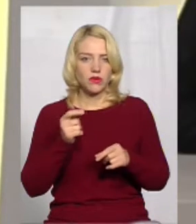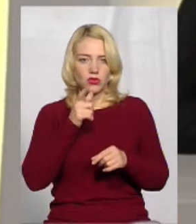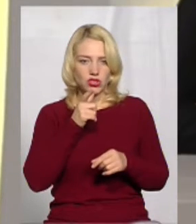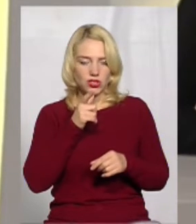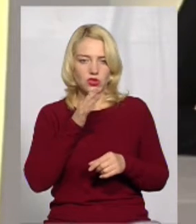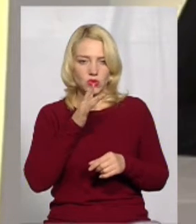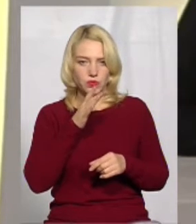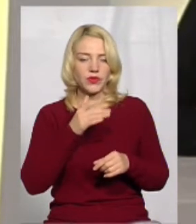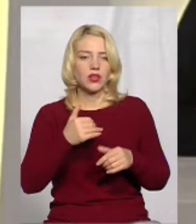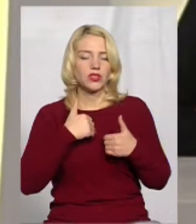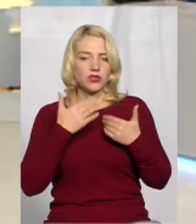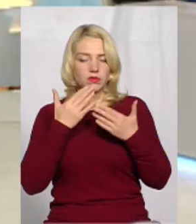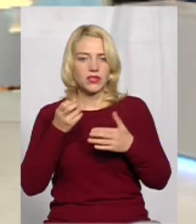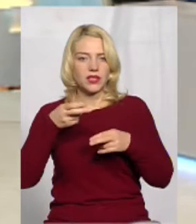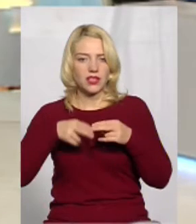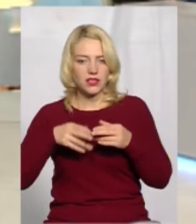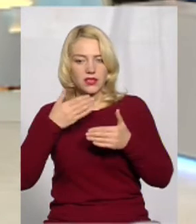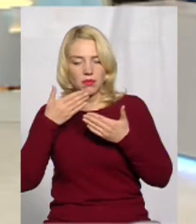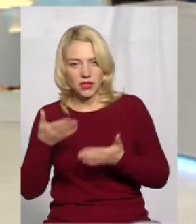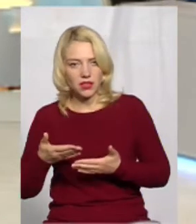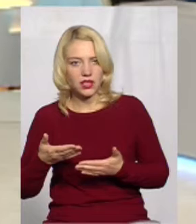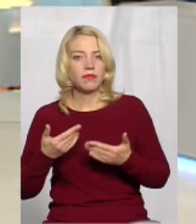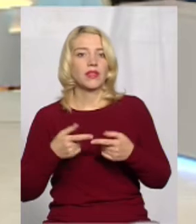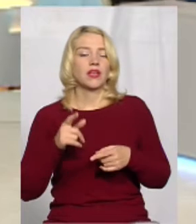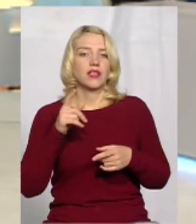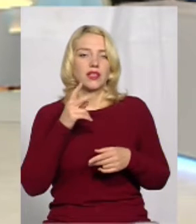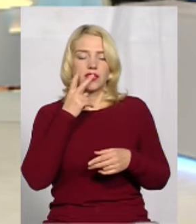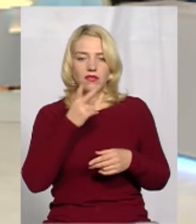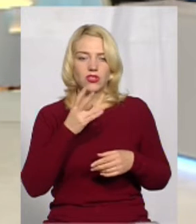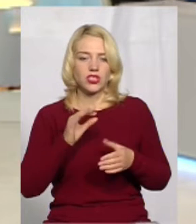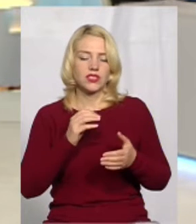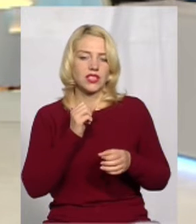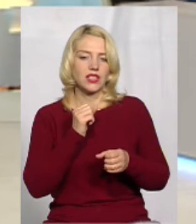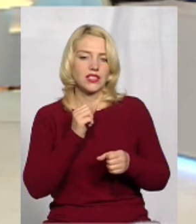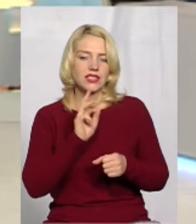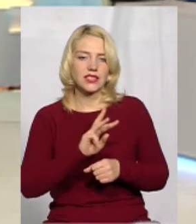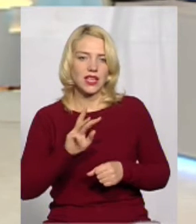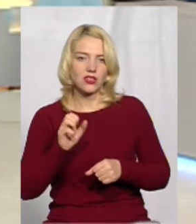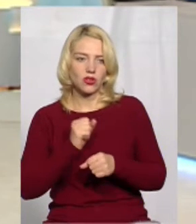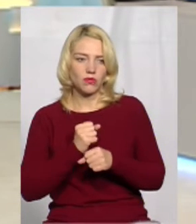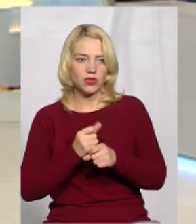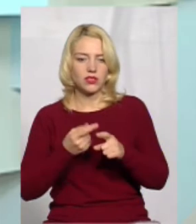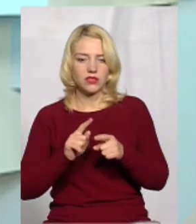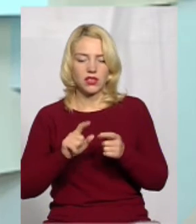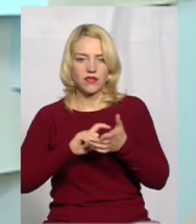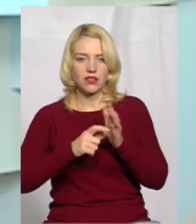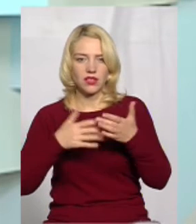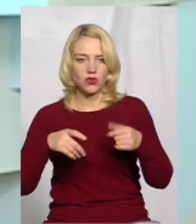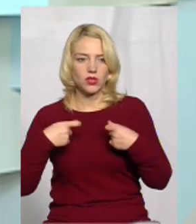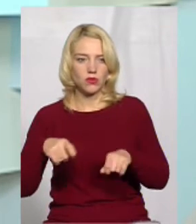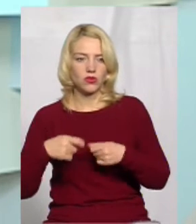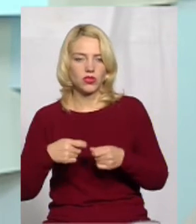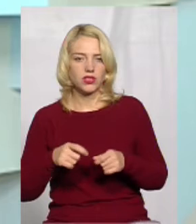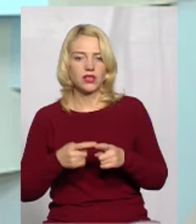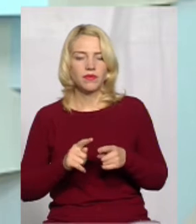хотів вас запитати ось таке. Судячи з сайту будівельника, ці квартири вже активно реалізуються. Як ми